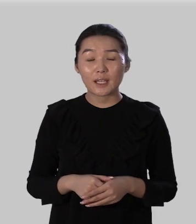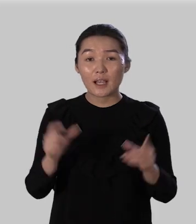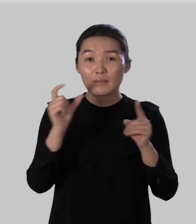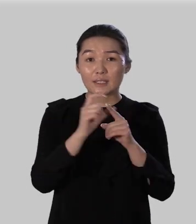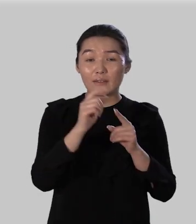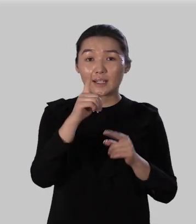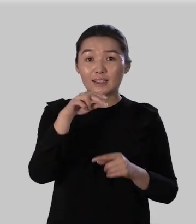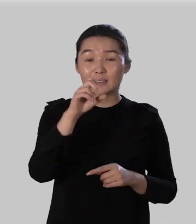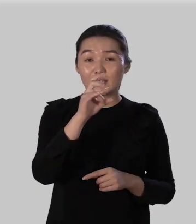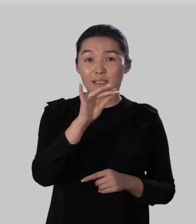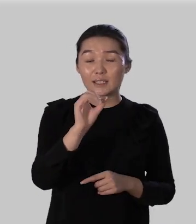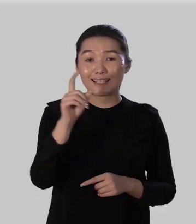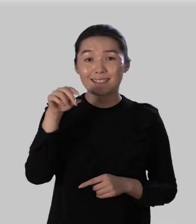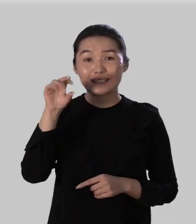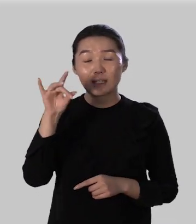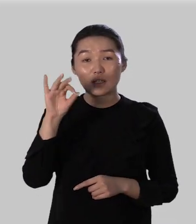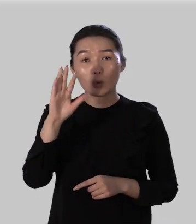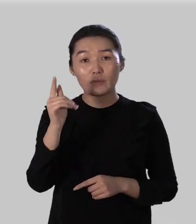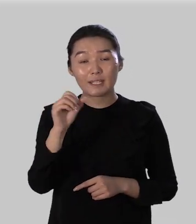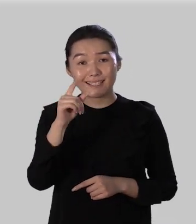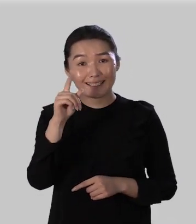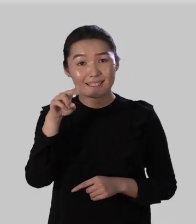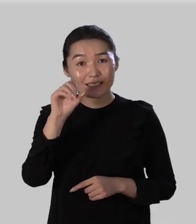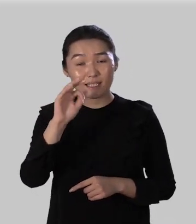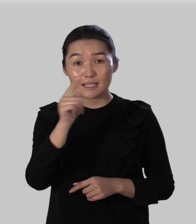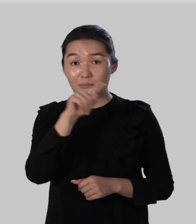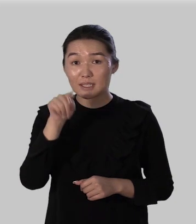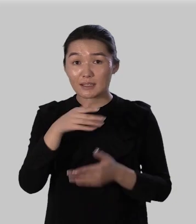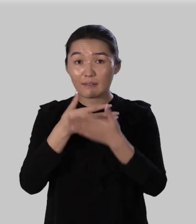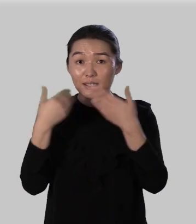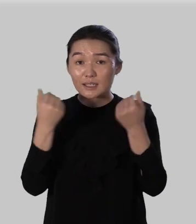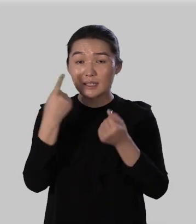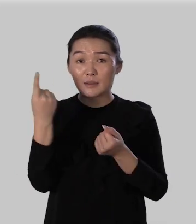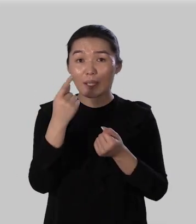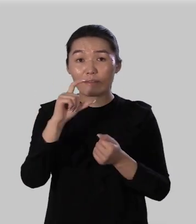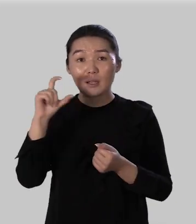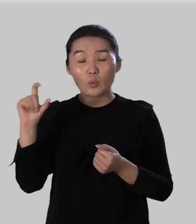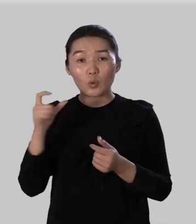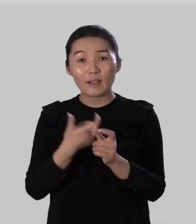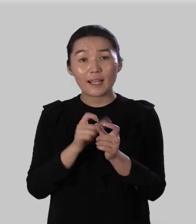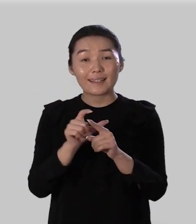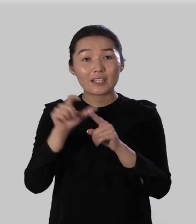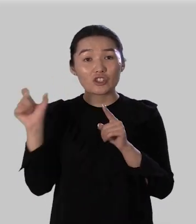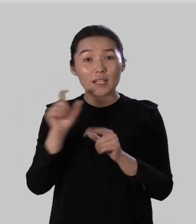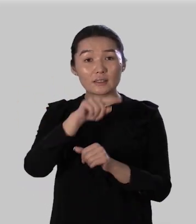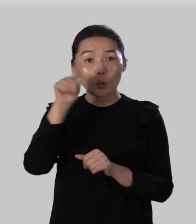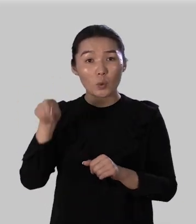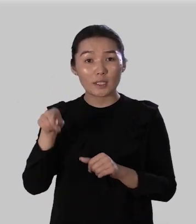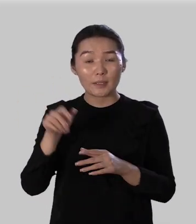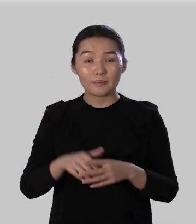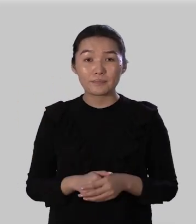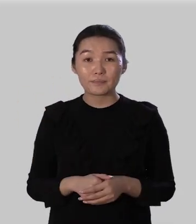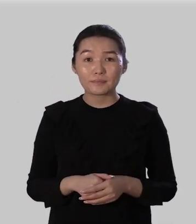в словах здания здоровье здесь приставки нет первая буква эта часть корня